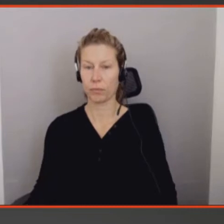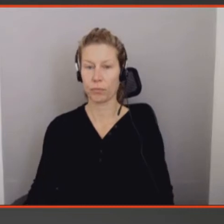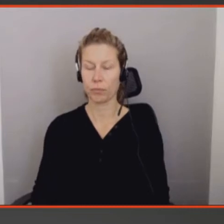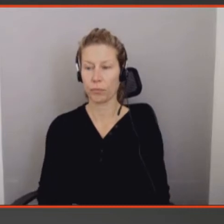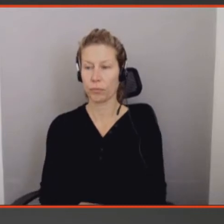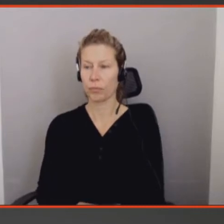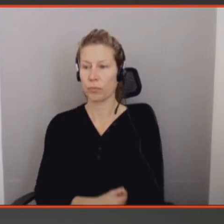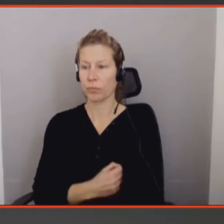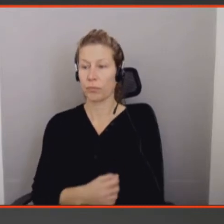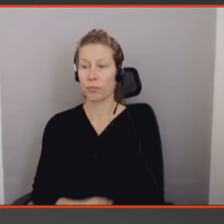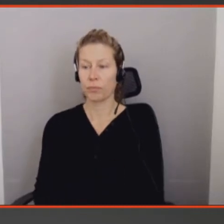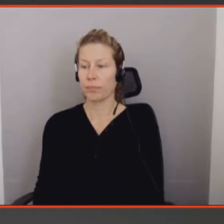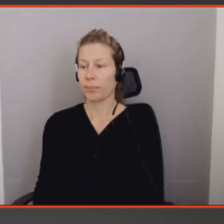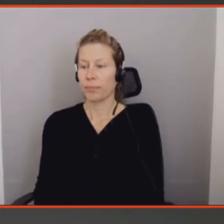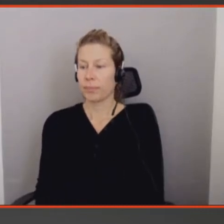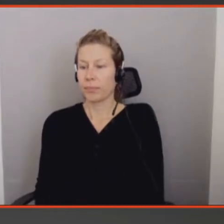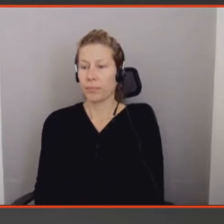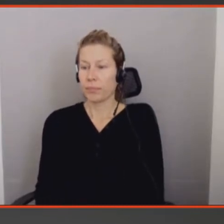p.m. Time to get dressed.